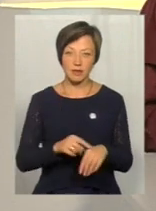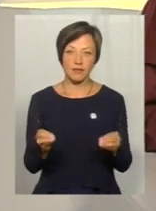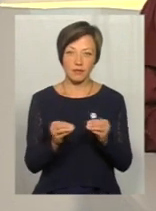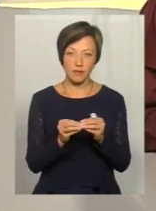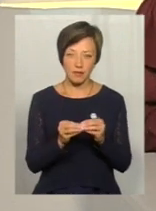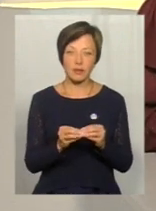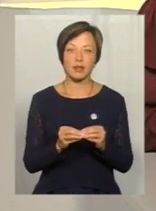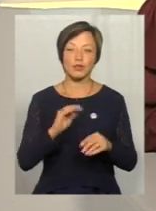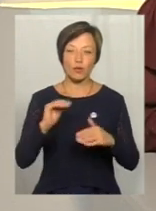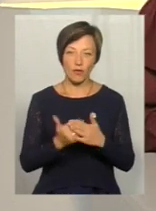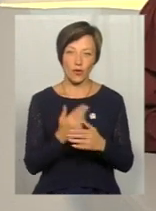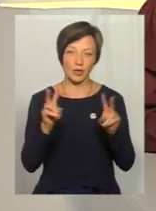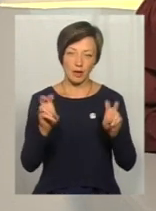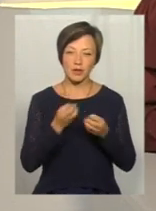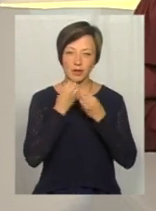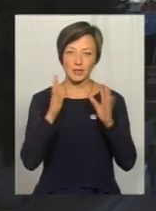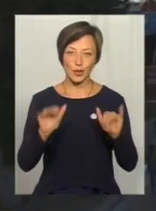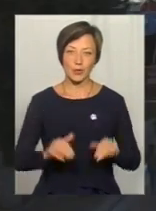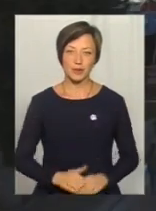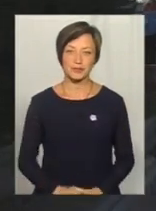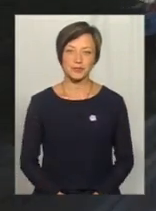порі, але вже з новою темою. На все добре.